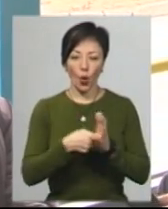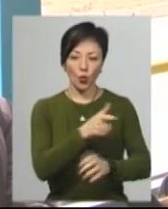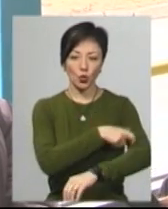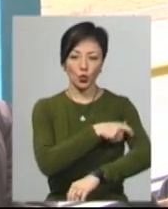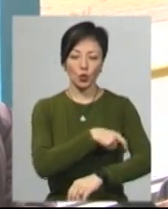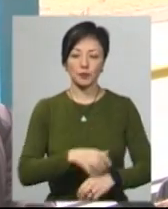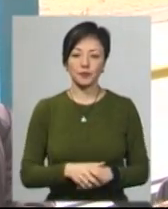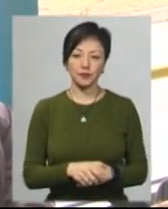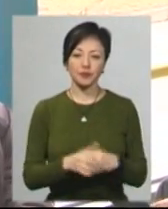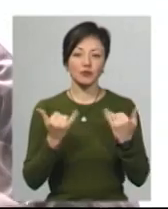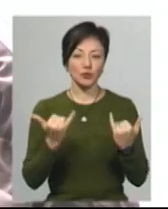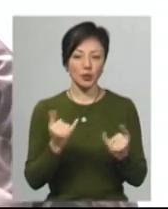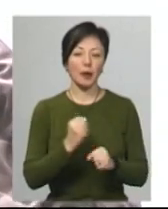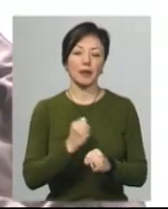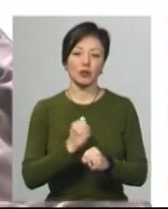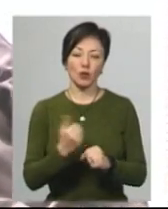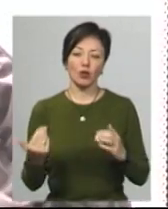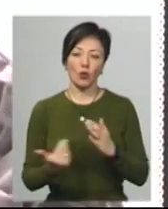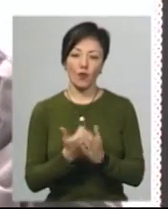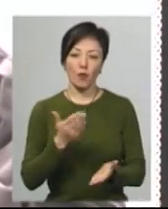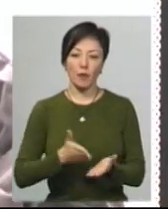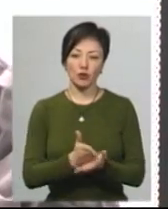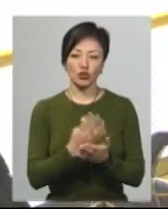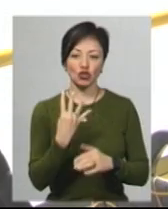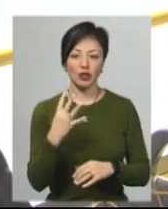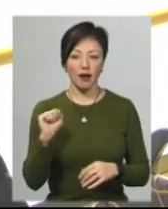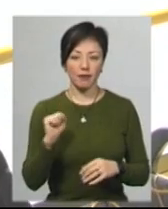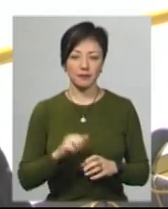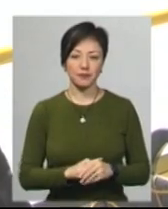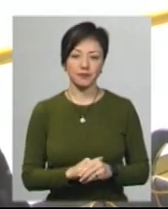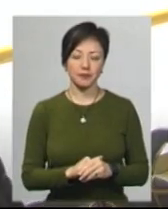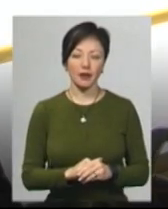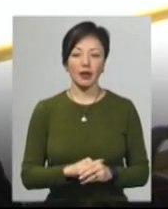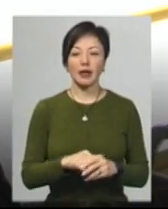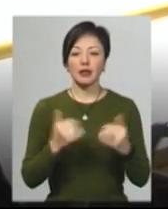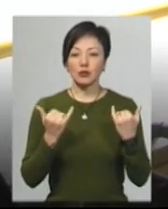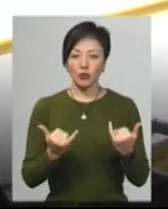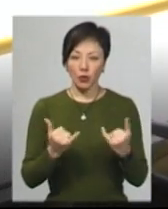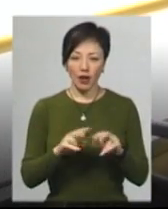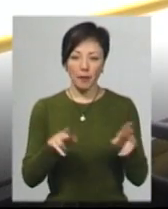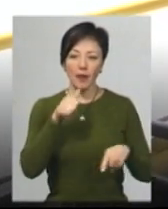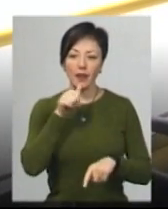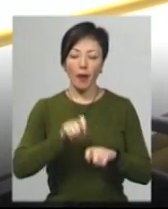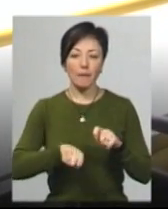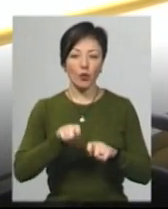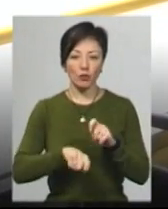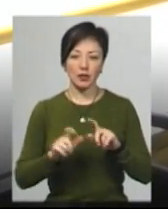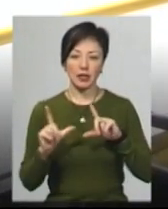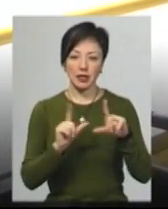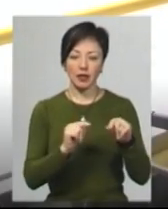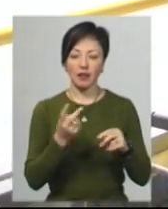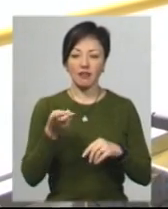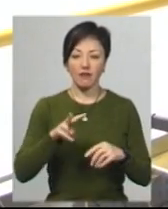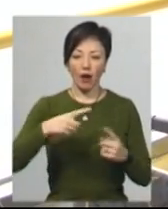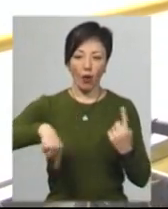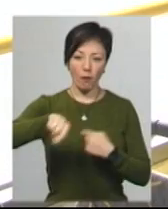Емілія Рик, яка сьогодні працює на новому маршруті 4А. Він сьогодні як на пробному. Їхали вже два